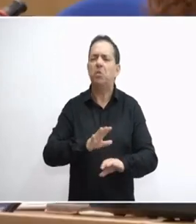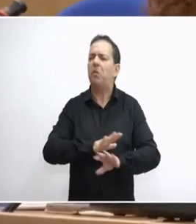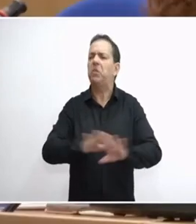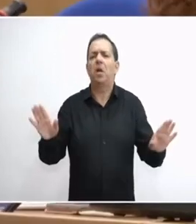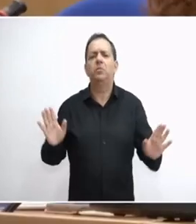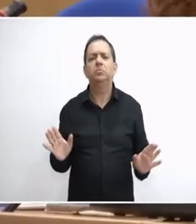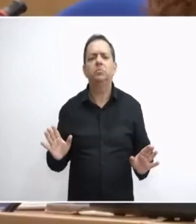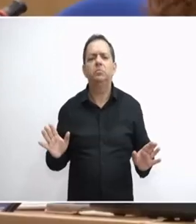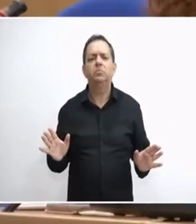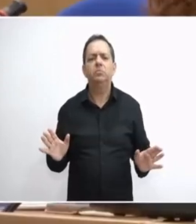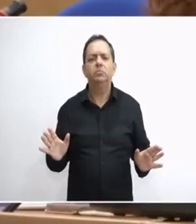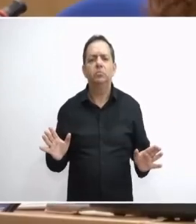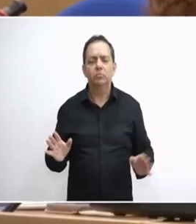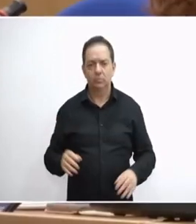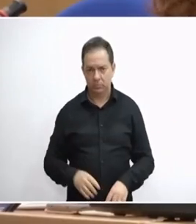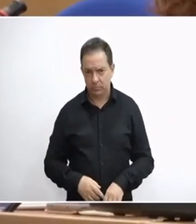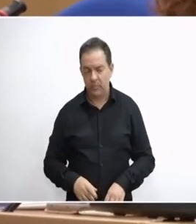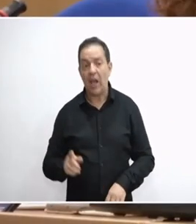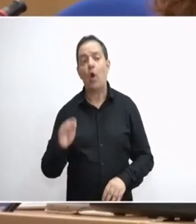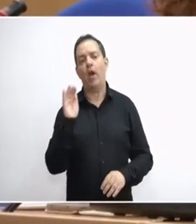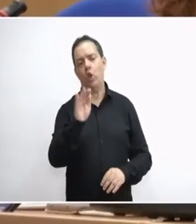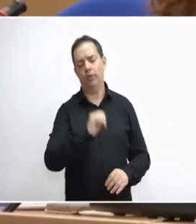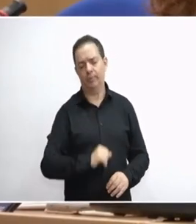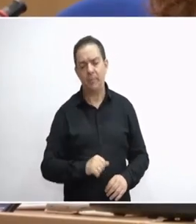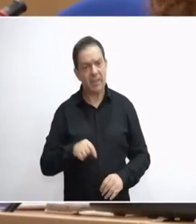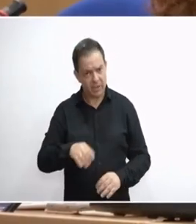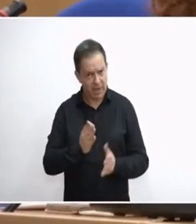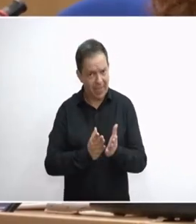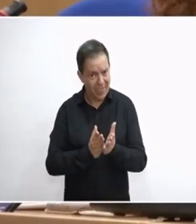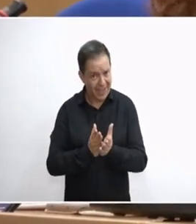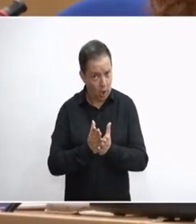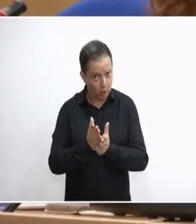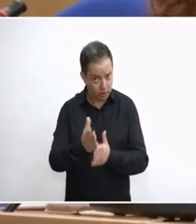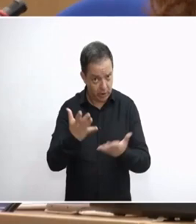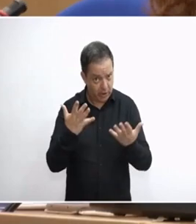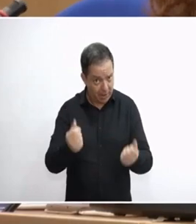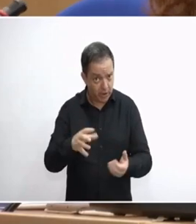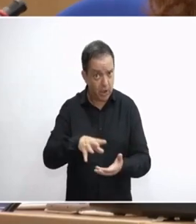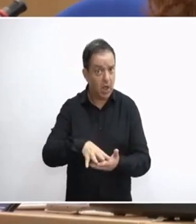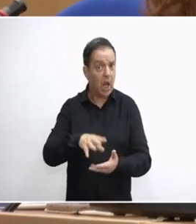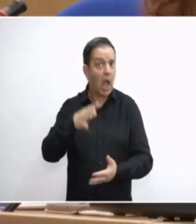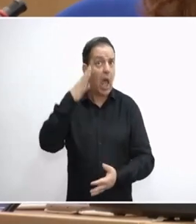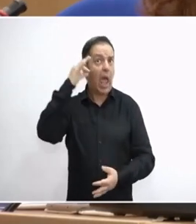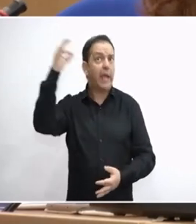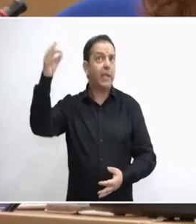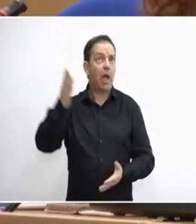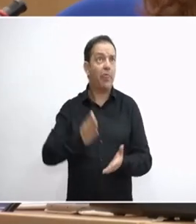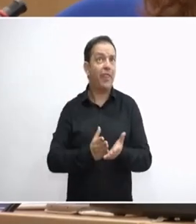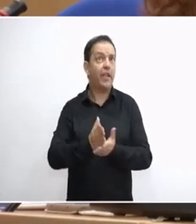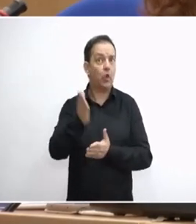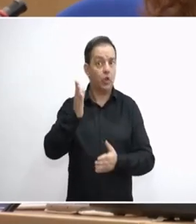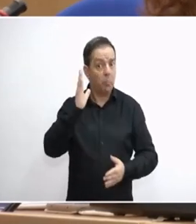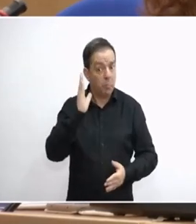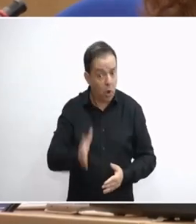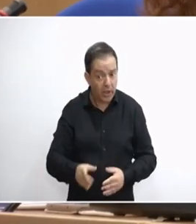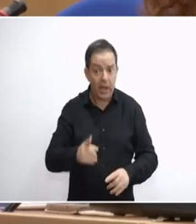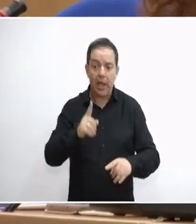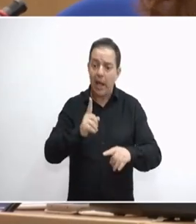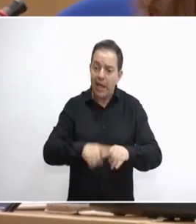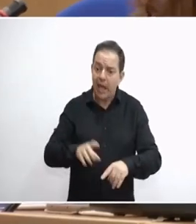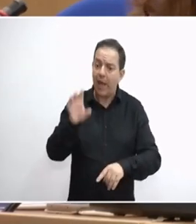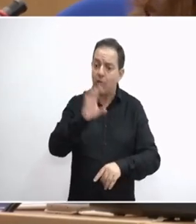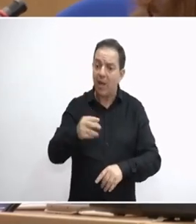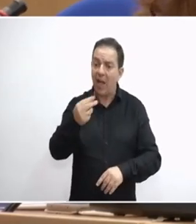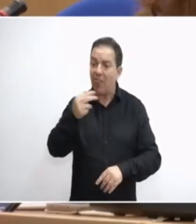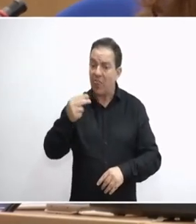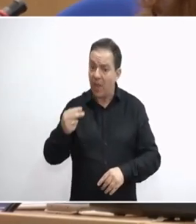Μία ακόμα ερώτηση. Αν υπάρχει σήμερα δικαιοσύνη ως έννοια και αν θα μπορούσε να λύσει τεράστια εθνικά και ευρωπαϊκά θέματα